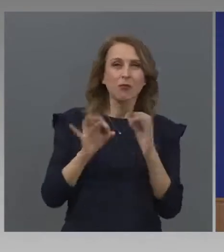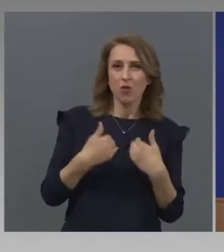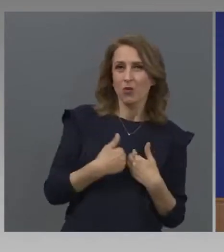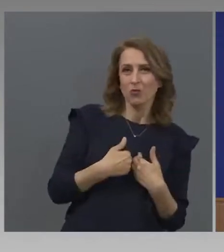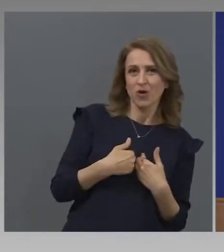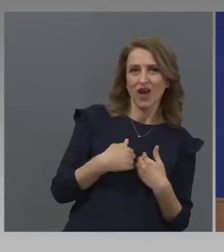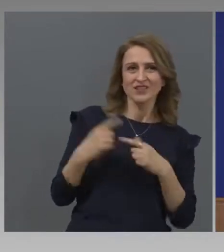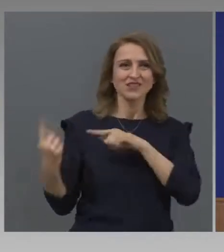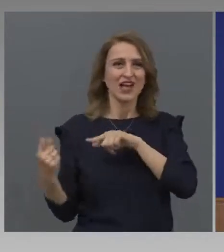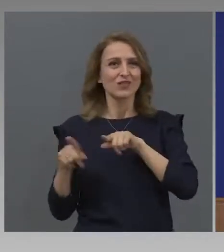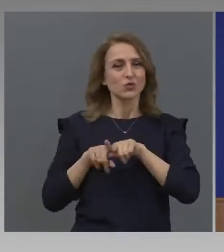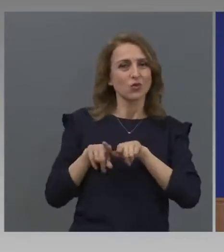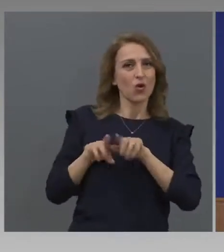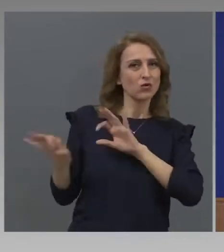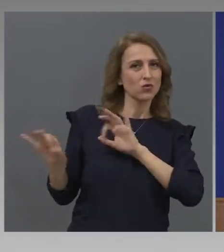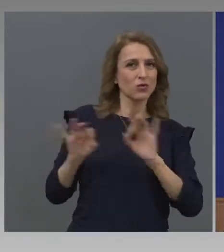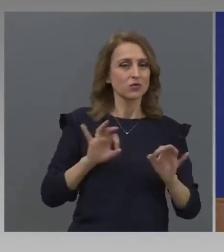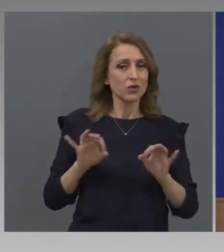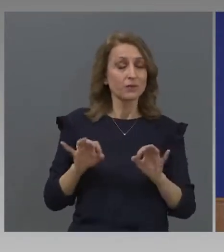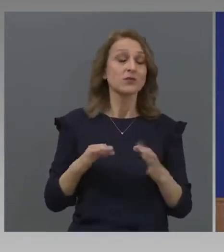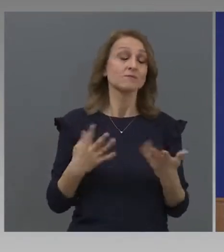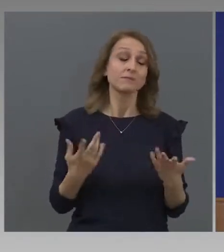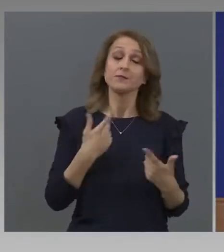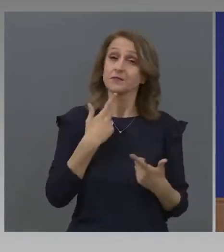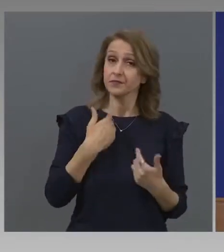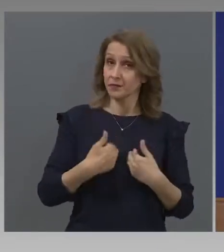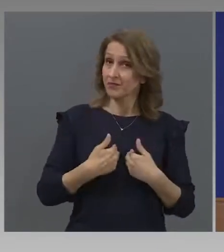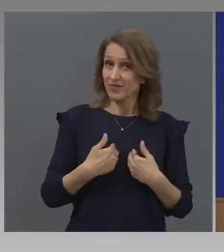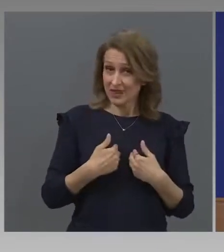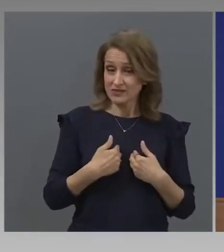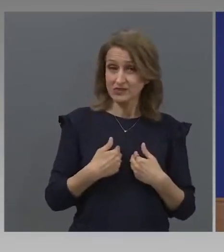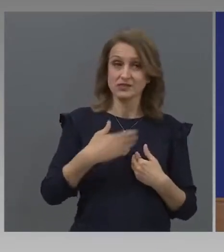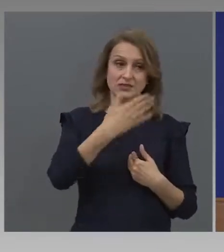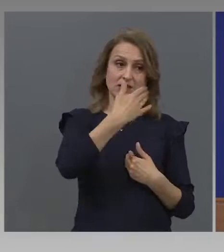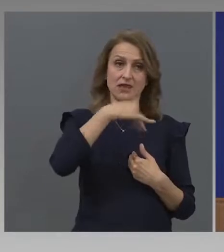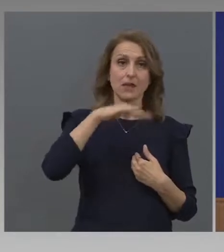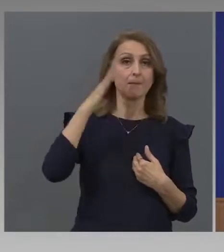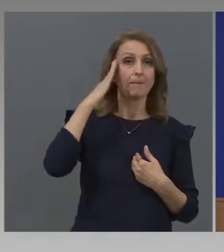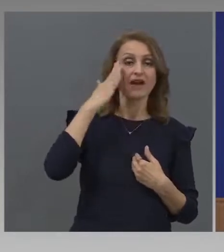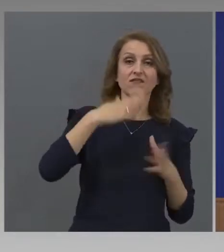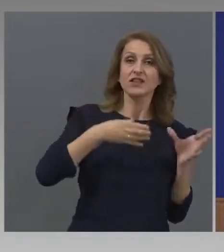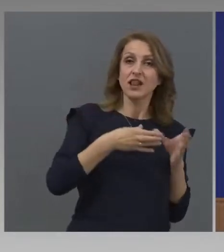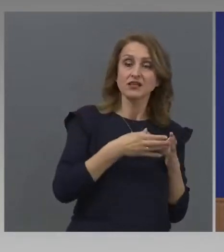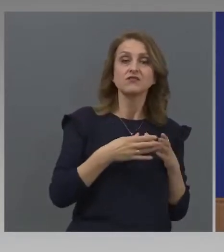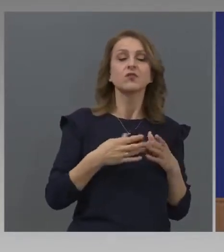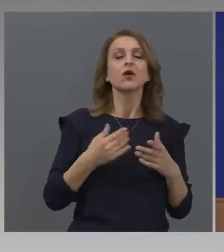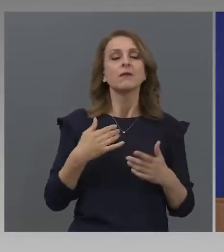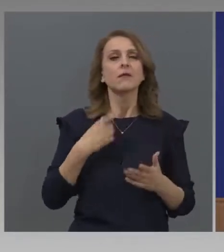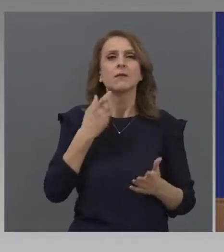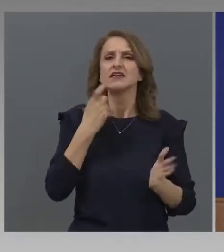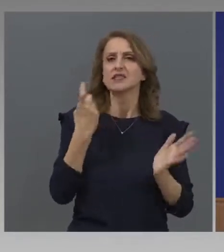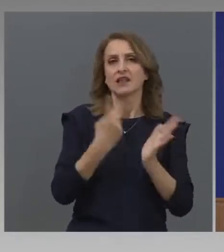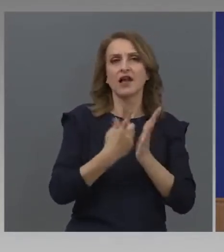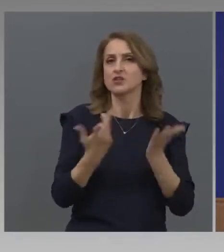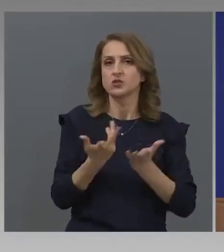Ние сме си поставили задача с правителството, да запазиме живота и здравето на българина.